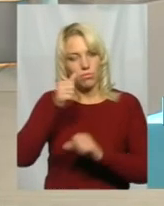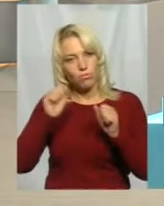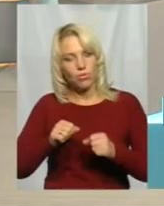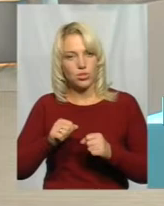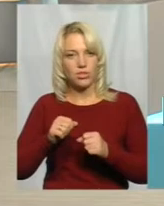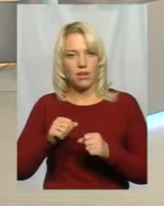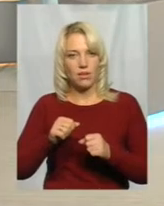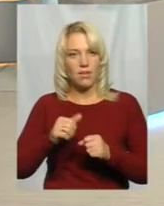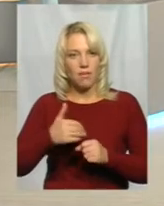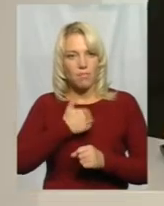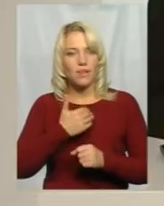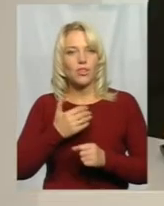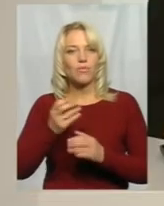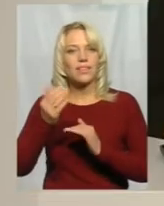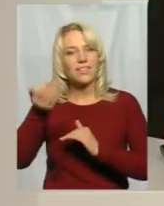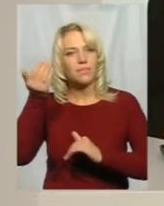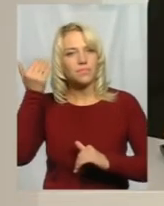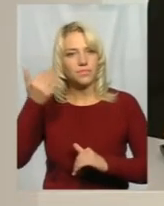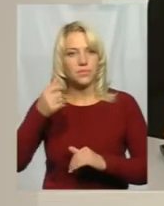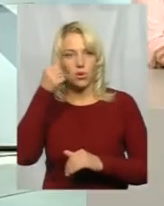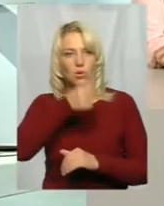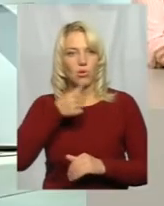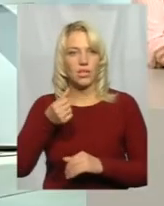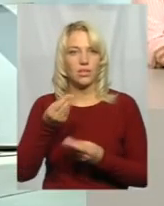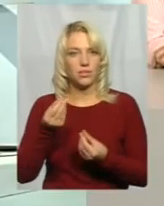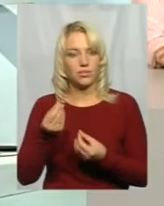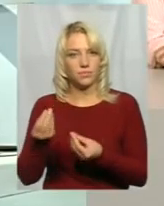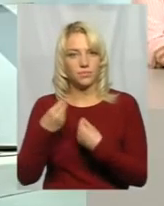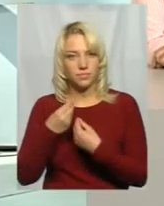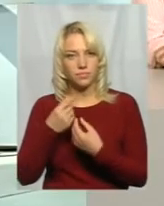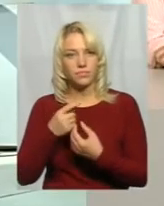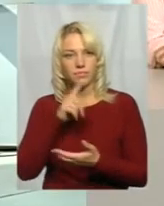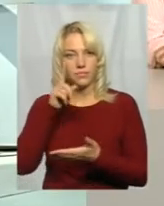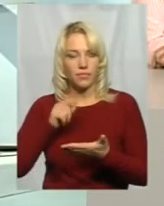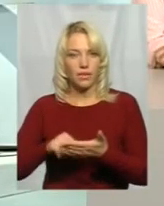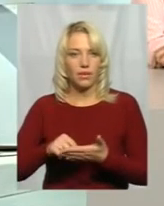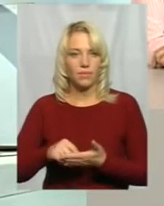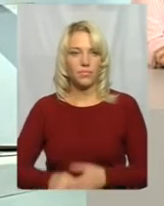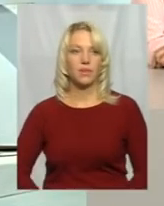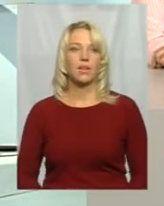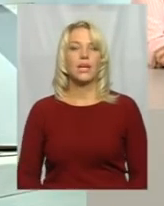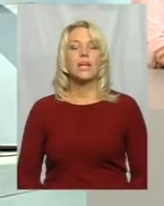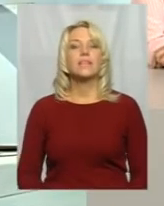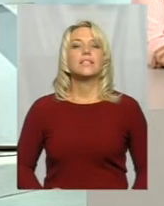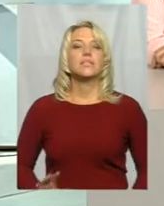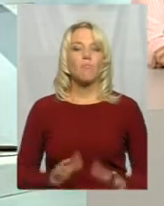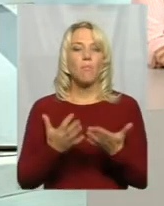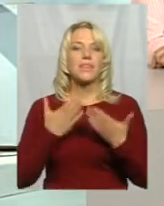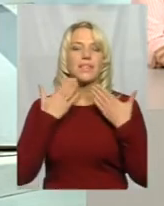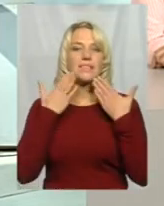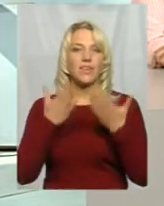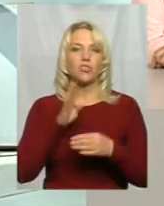Ну, будемо так казати, що з моменту винесення судового рішення, тобто з моменту звернення